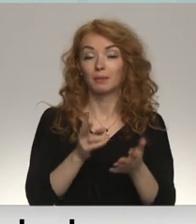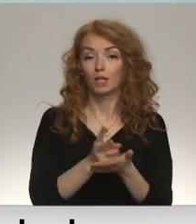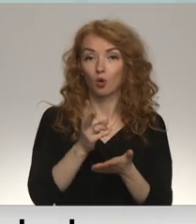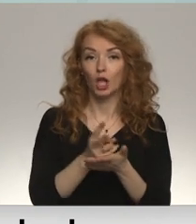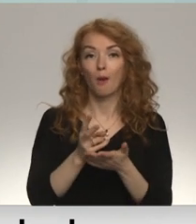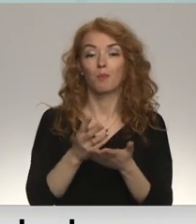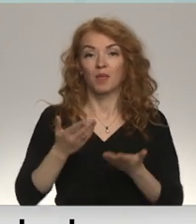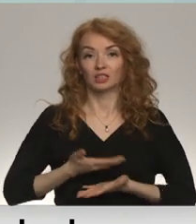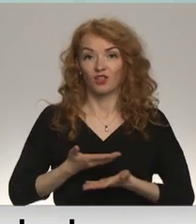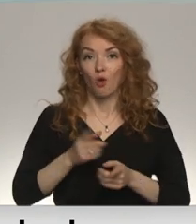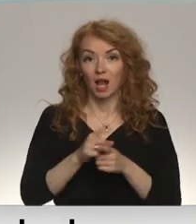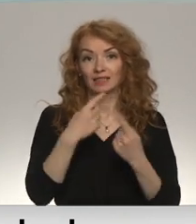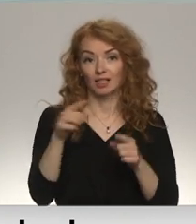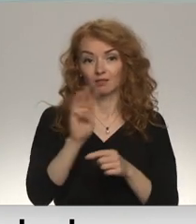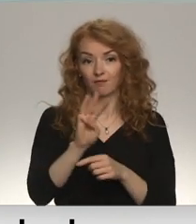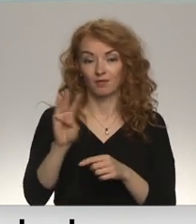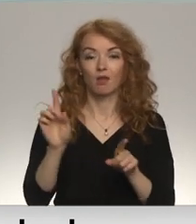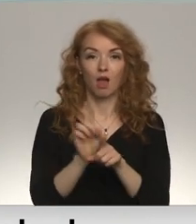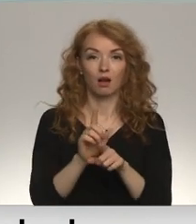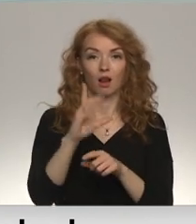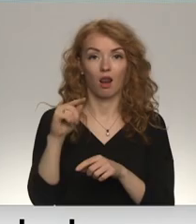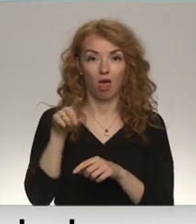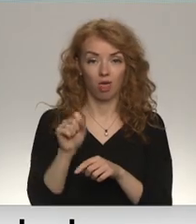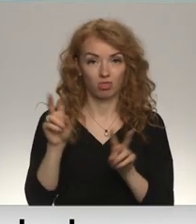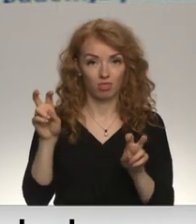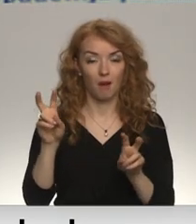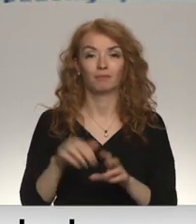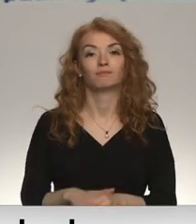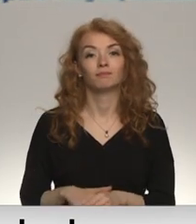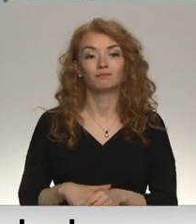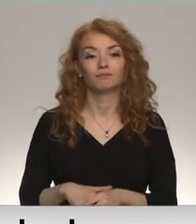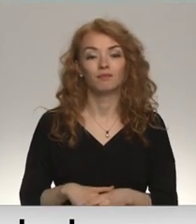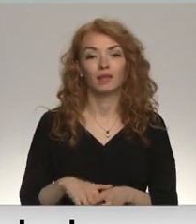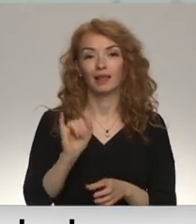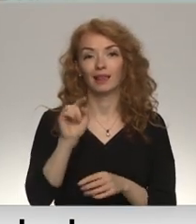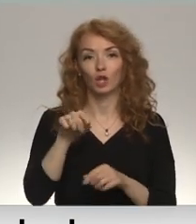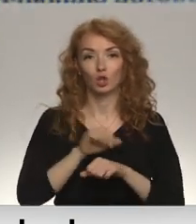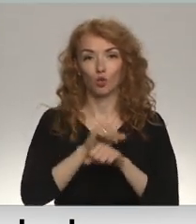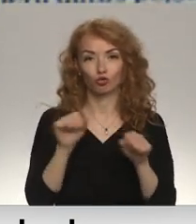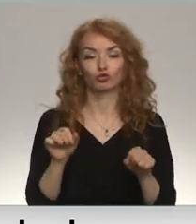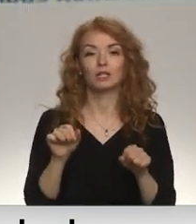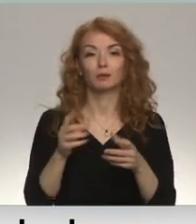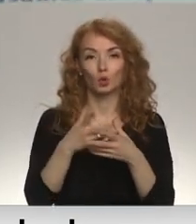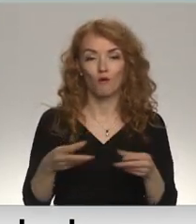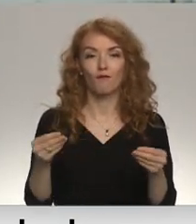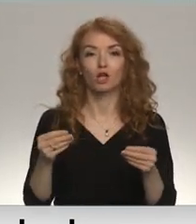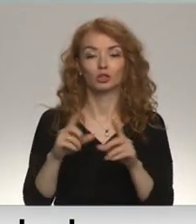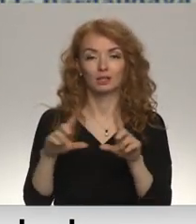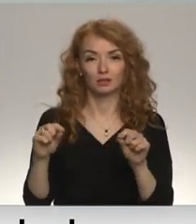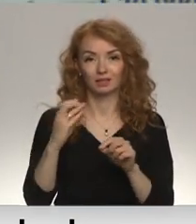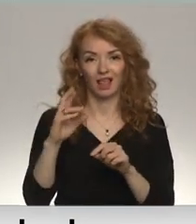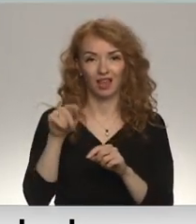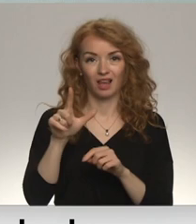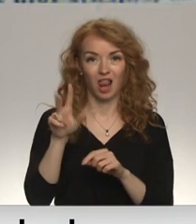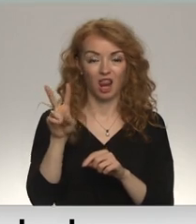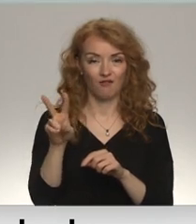piedzīvoja vairākas viednes tajā skaitā Nacionālā ziņu aģentūra Leta. IT drošības incidentu novēršanas institūcija CERTLV